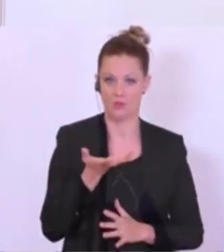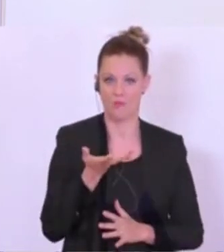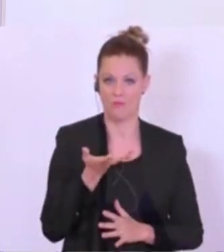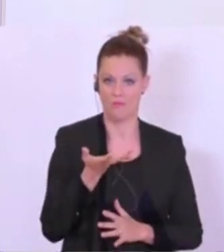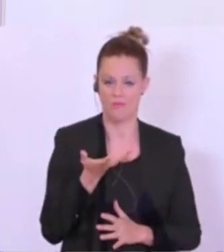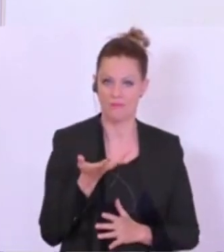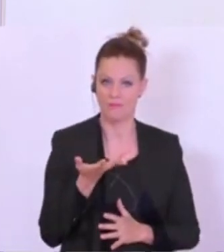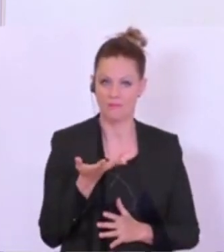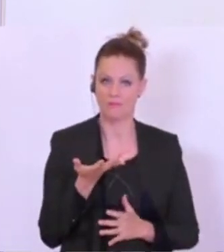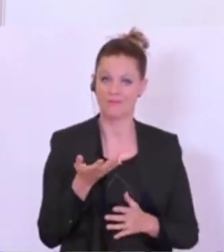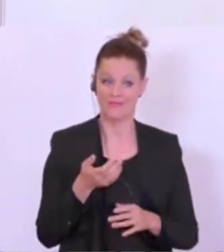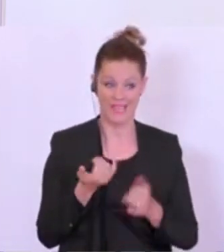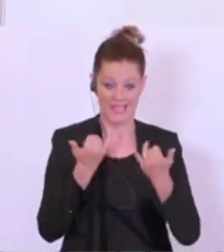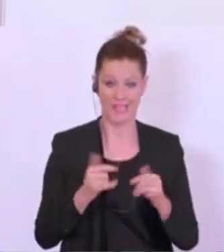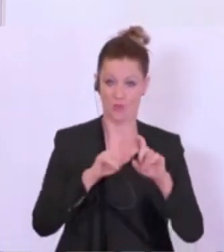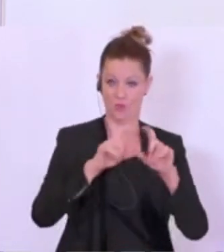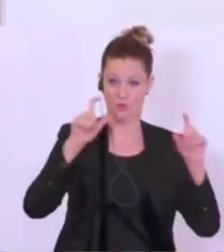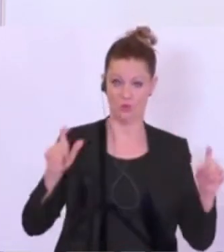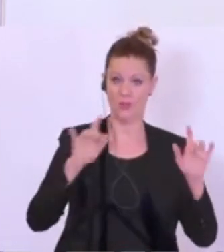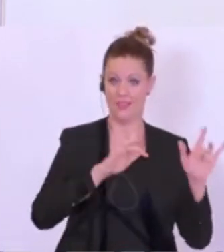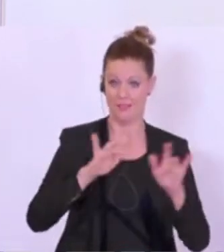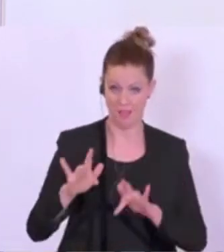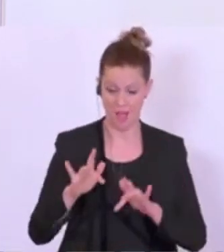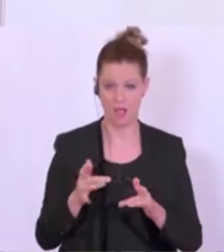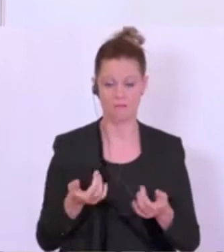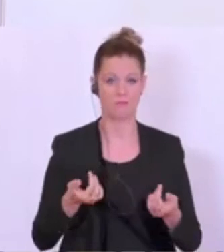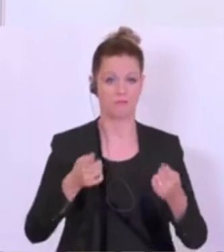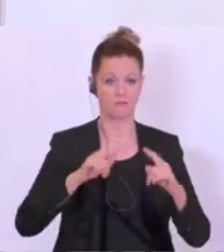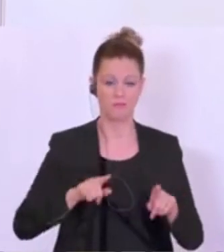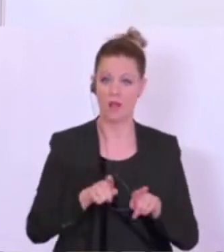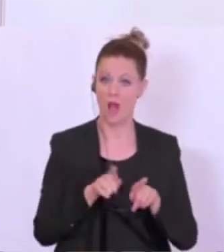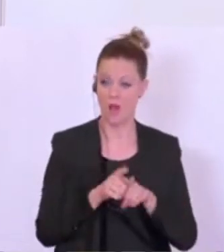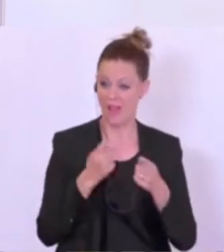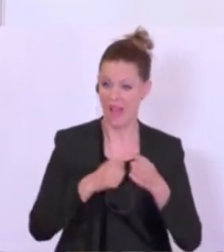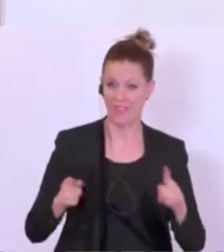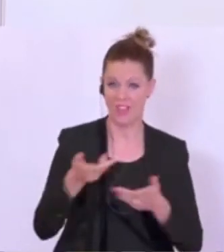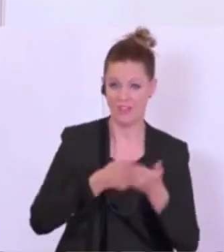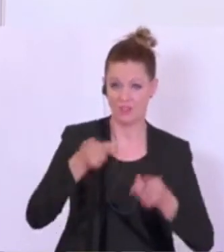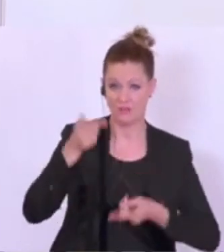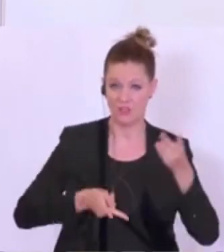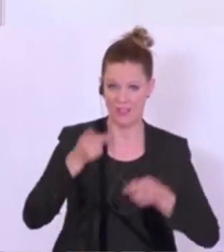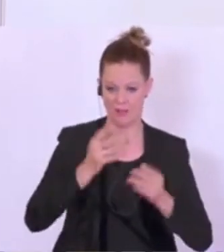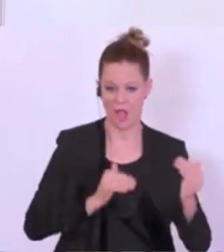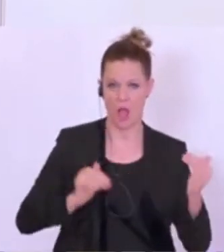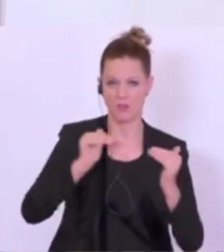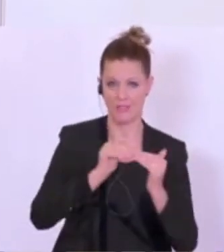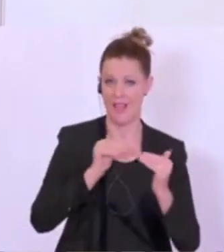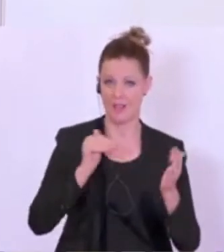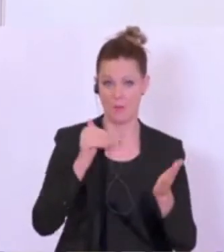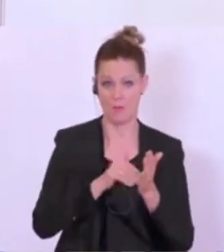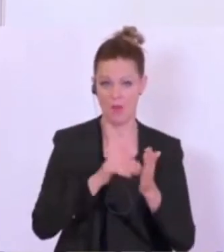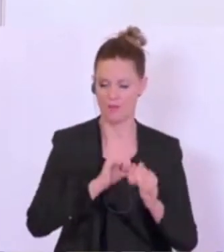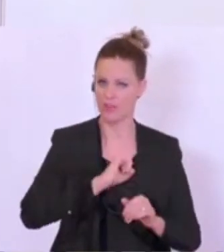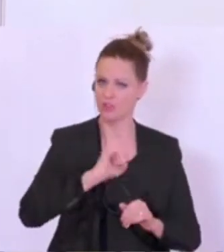es erlaubt, die Schulden, die wir jetzt machen, der es erlaubt, die anderen Schäden in der Wirtschaft wieder gut zu machen und möglichst rasch wieder